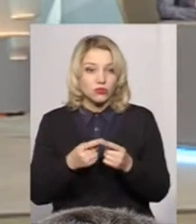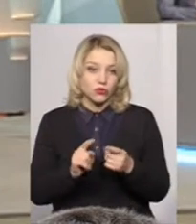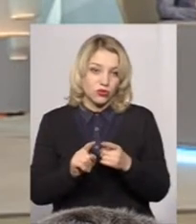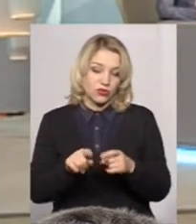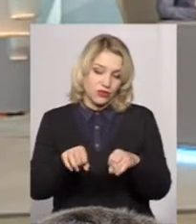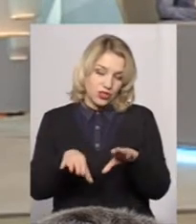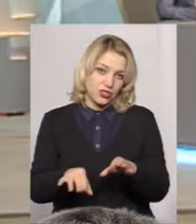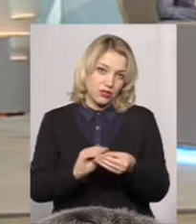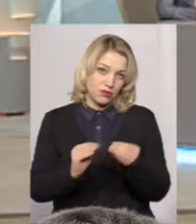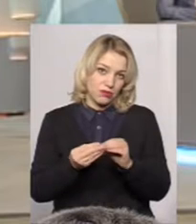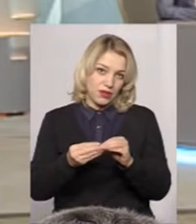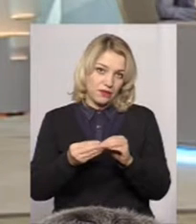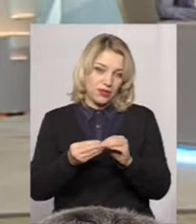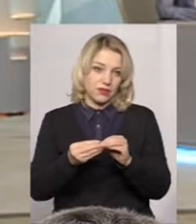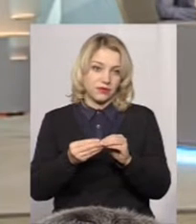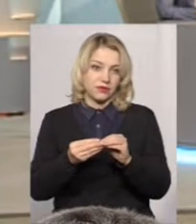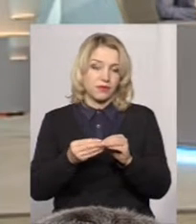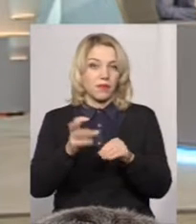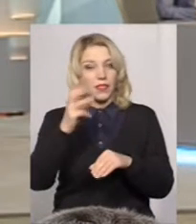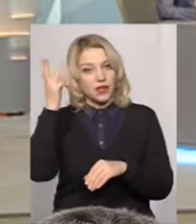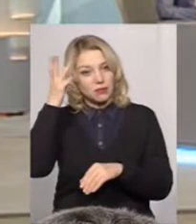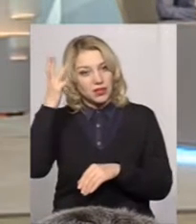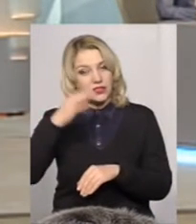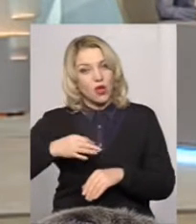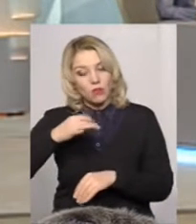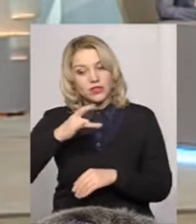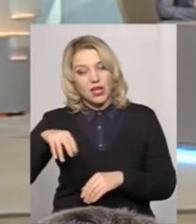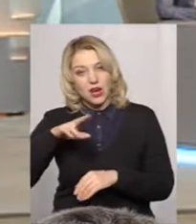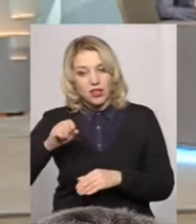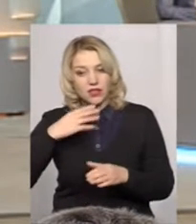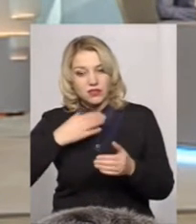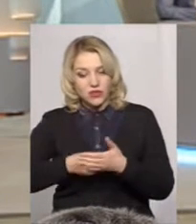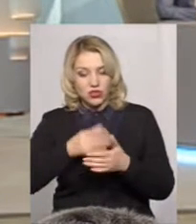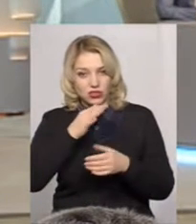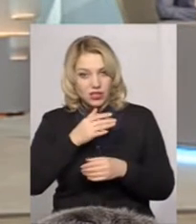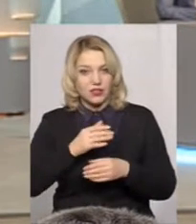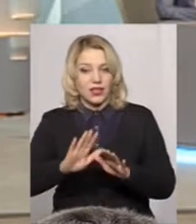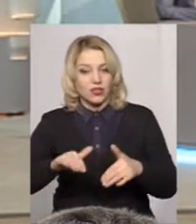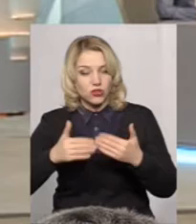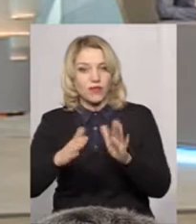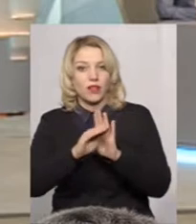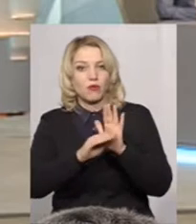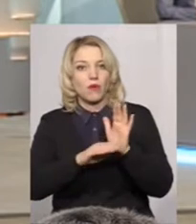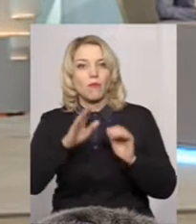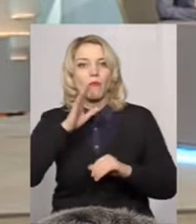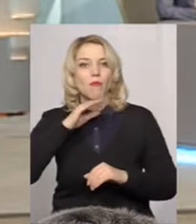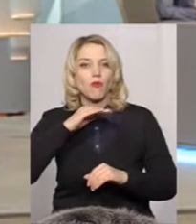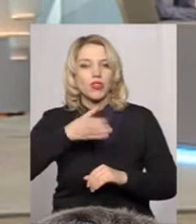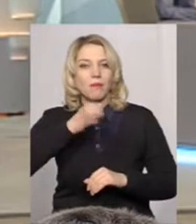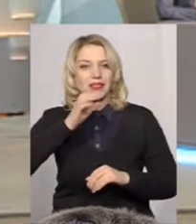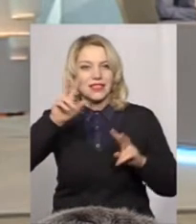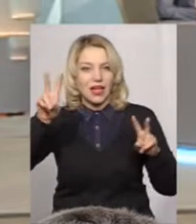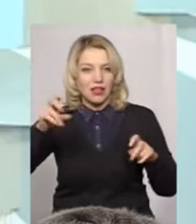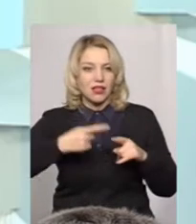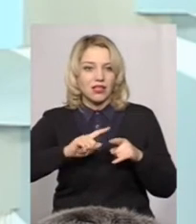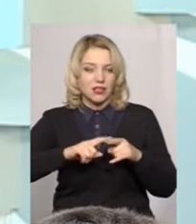якраз вирішення проблеми. Хмельницька обласна рада свого часу ініціювала програму «Питна вода». Я